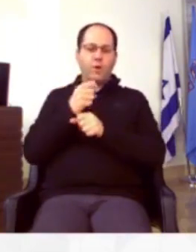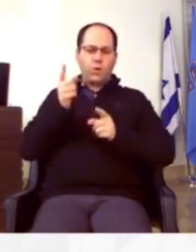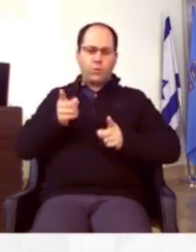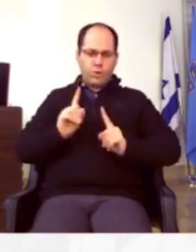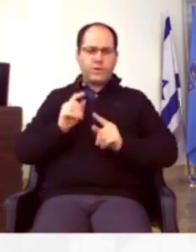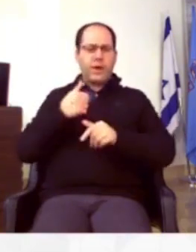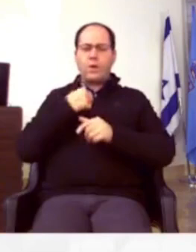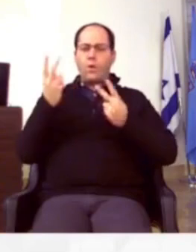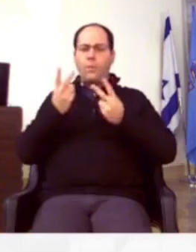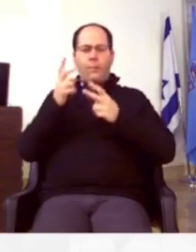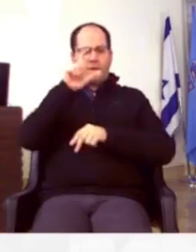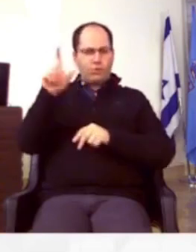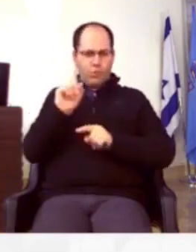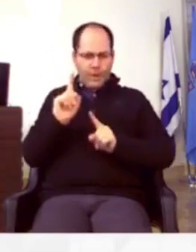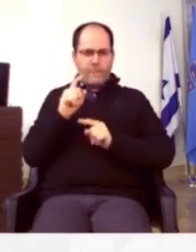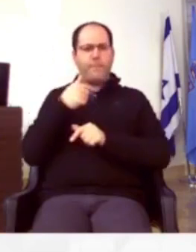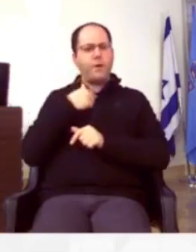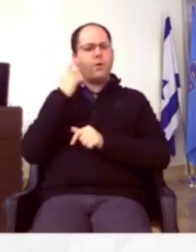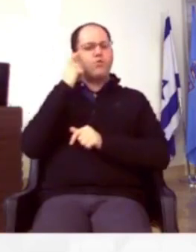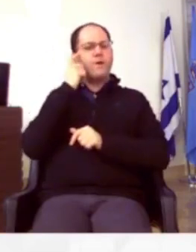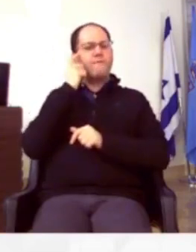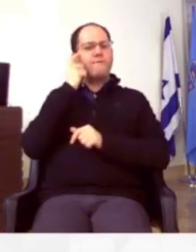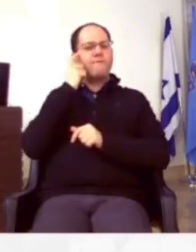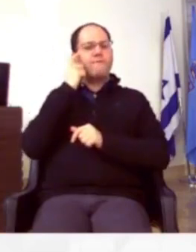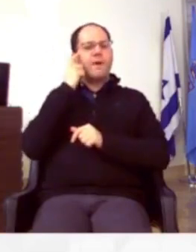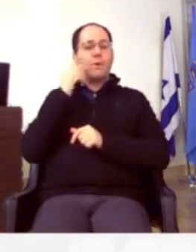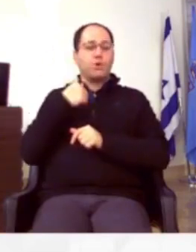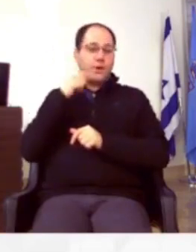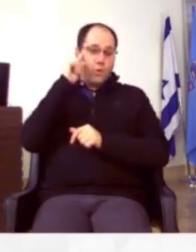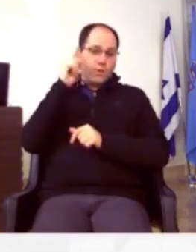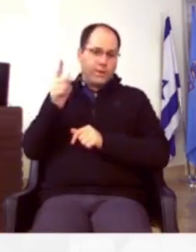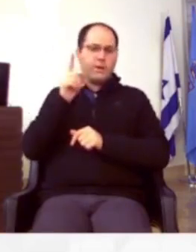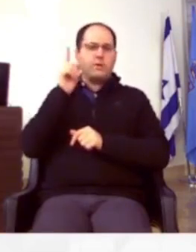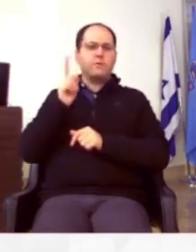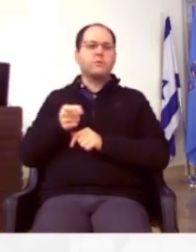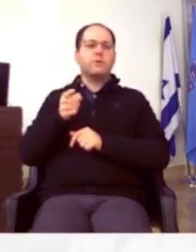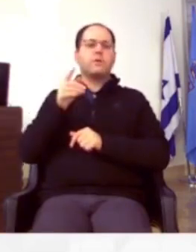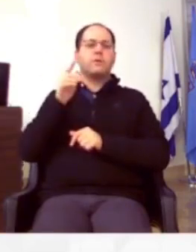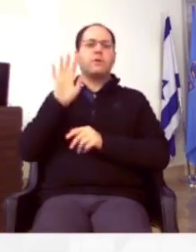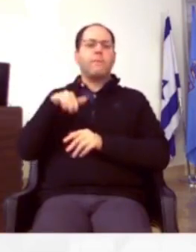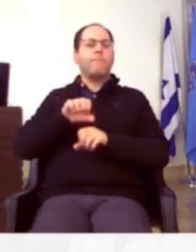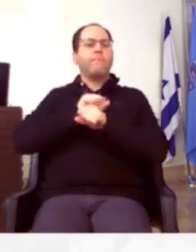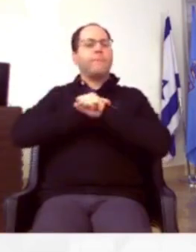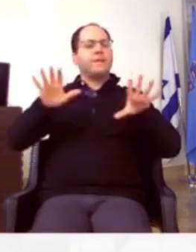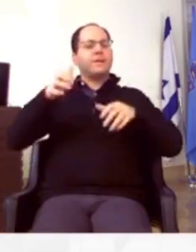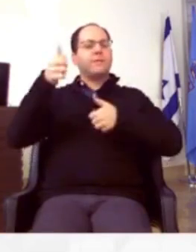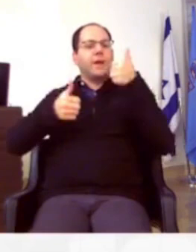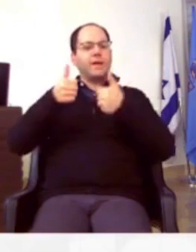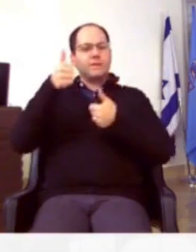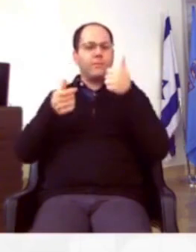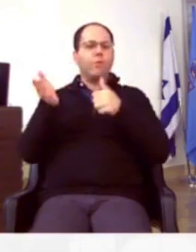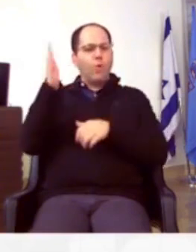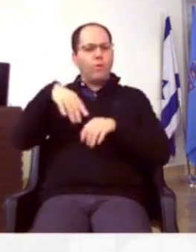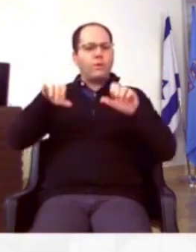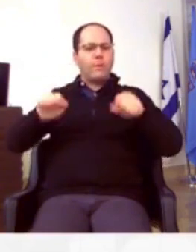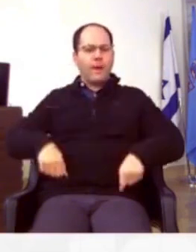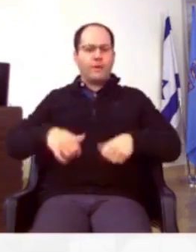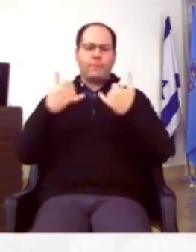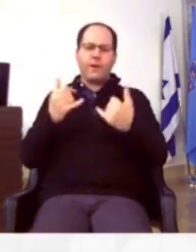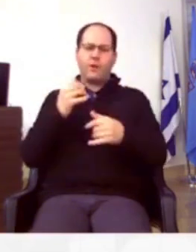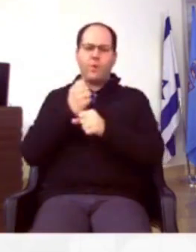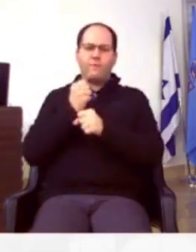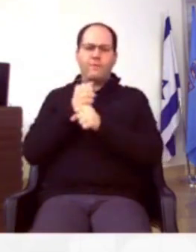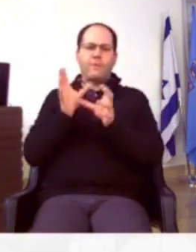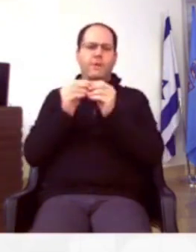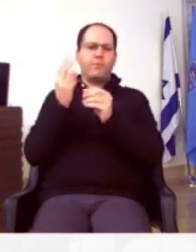עובד כמו שצריך, אני לא מחפש השמים, אבל אני חושב שממה שאני יודע, זה היה צריך לצאת גם מכרזים לעוד קבלנים,